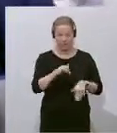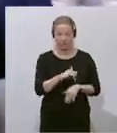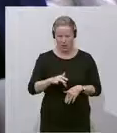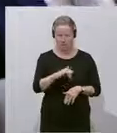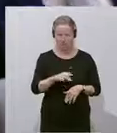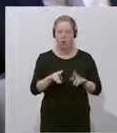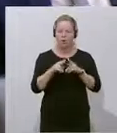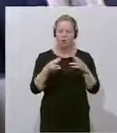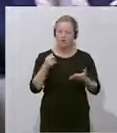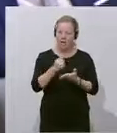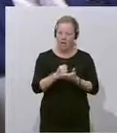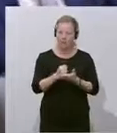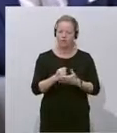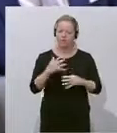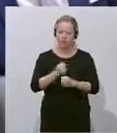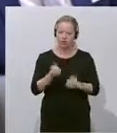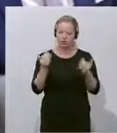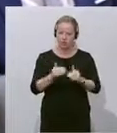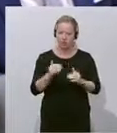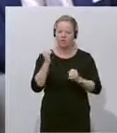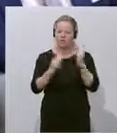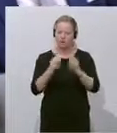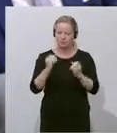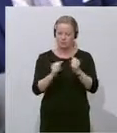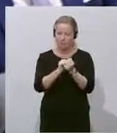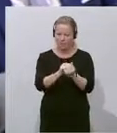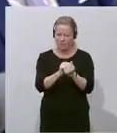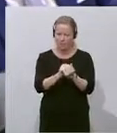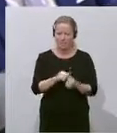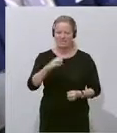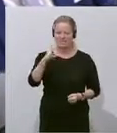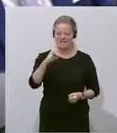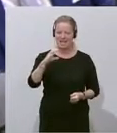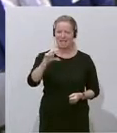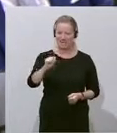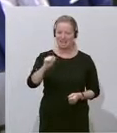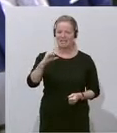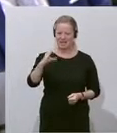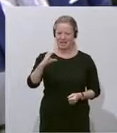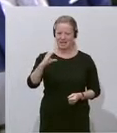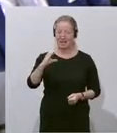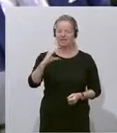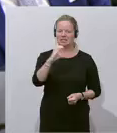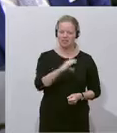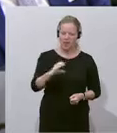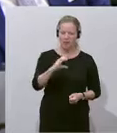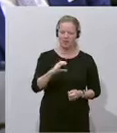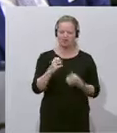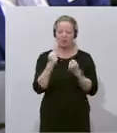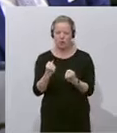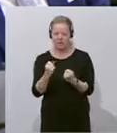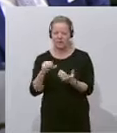Verfassungsschutz und Terrorismusbekämpfung ist das CSC dort vertreten, das Cyber Security Center.